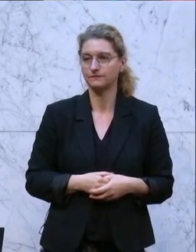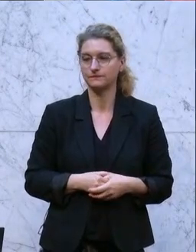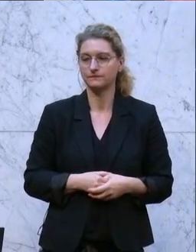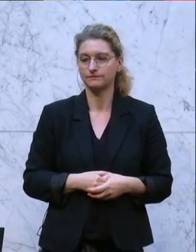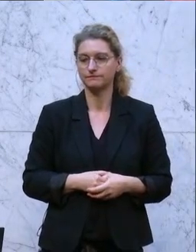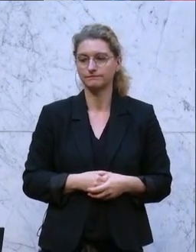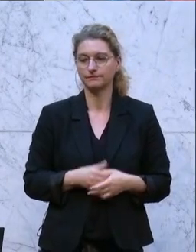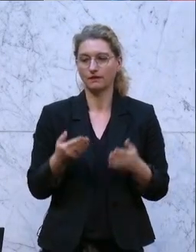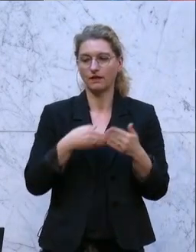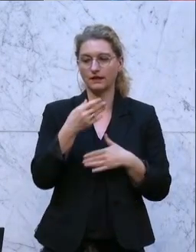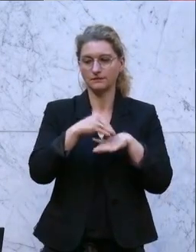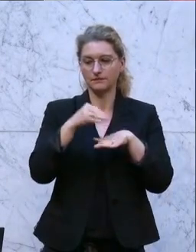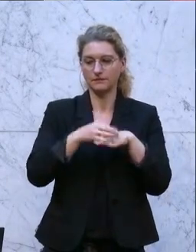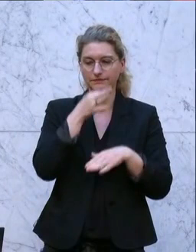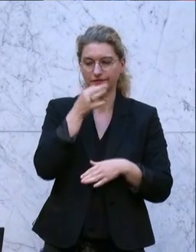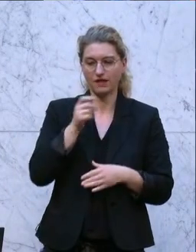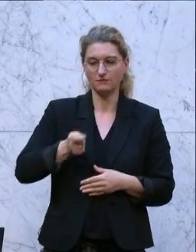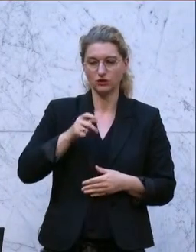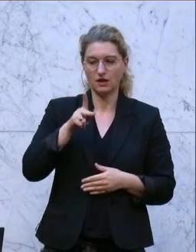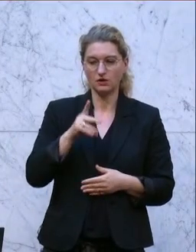Zu weit gemeldet ist der Abgeordnete Köchl.